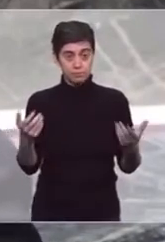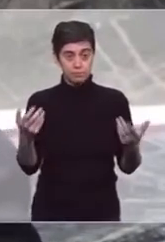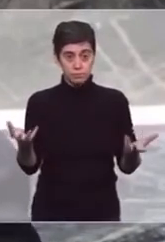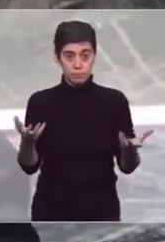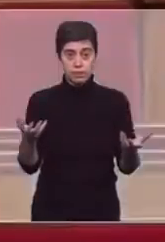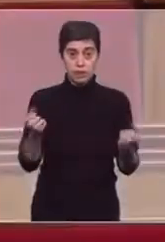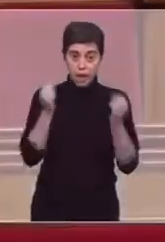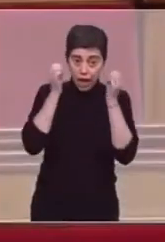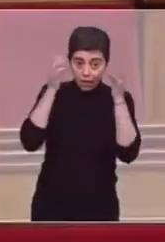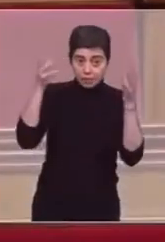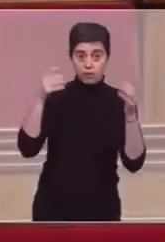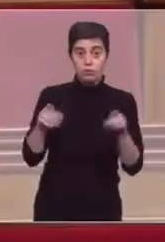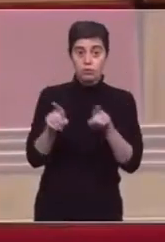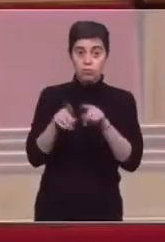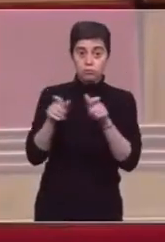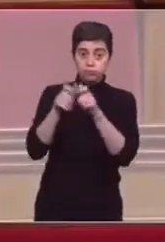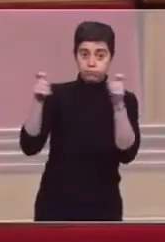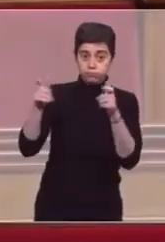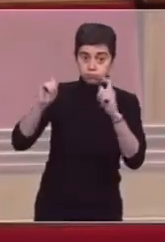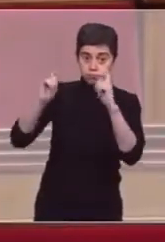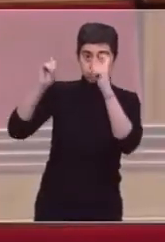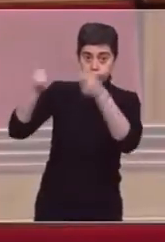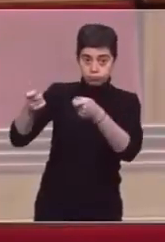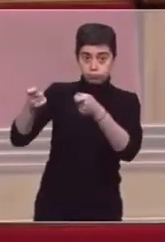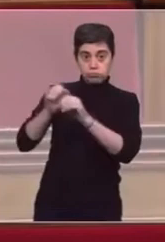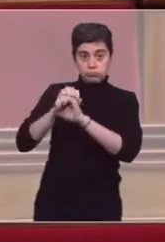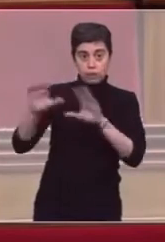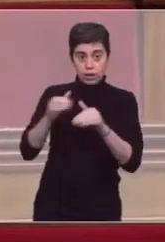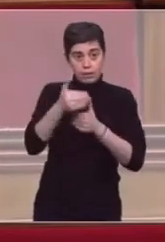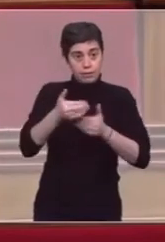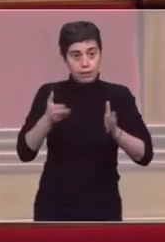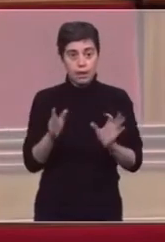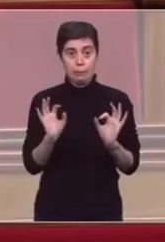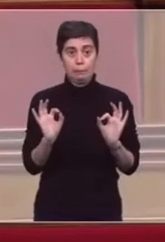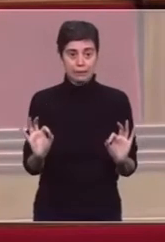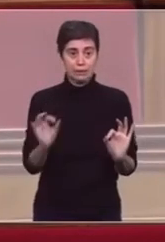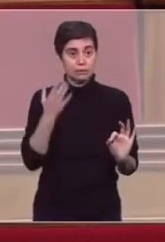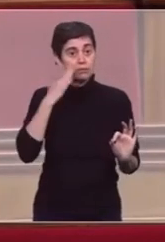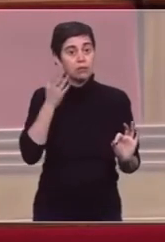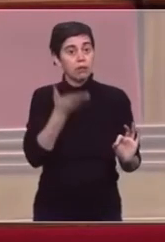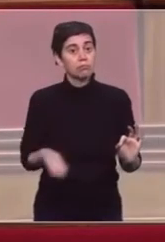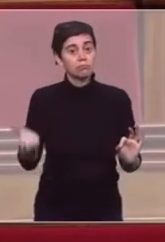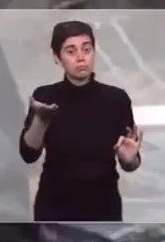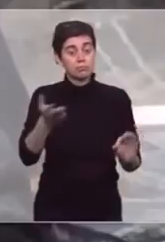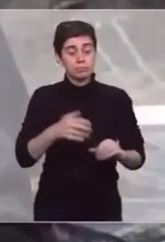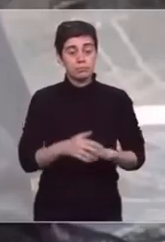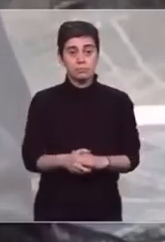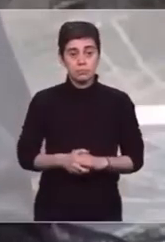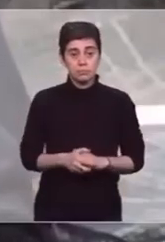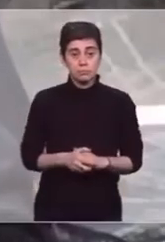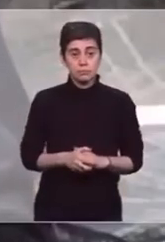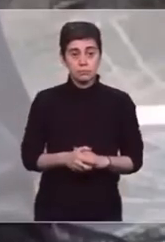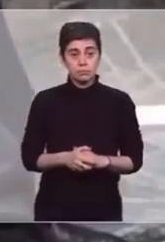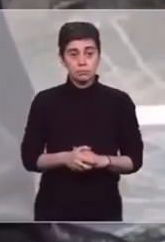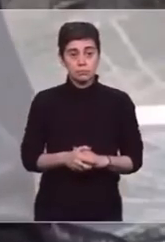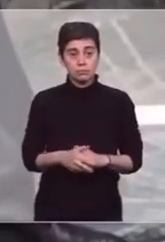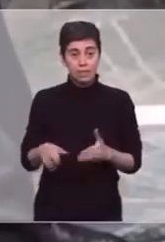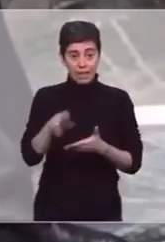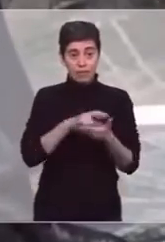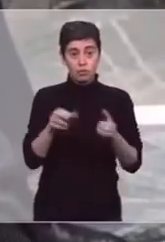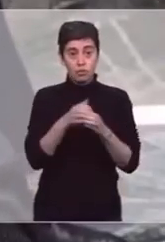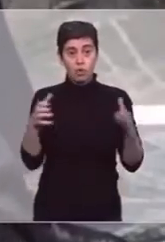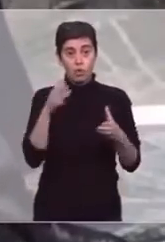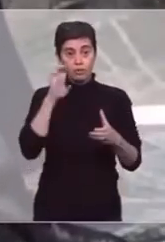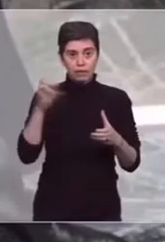'Alsace. Dans un cadre très précis, et tout le monde connaît ce cadre ici. Pas de démembrement de la région Grand Est,